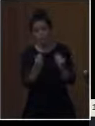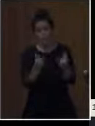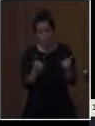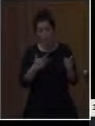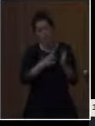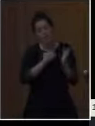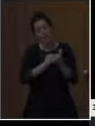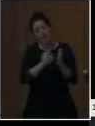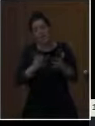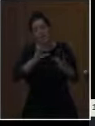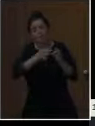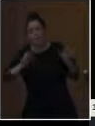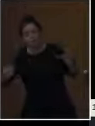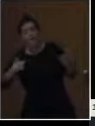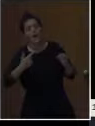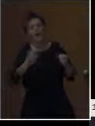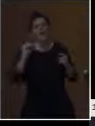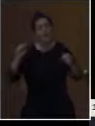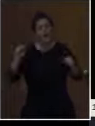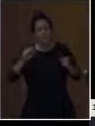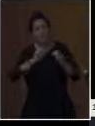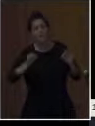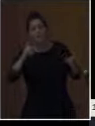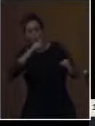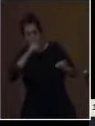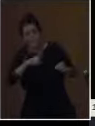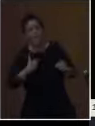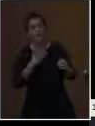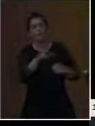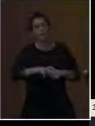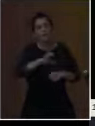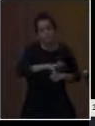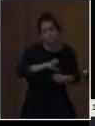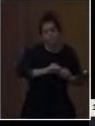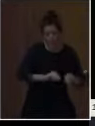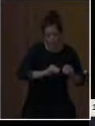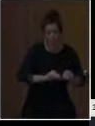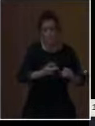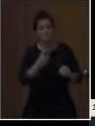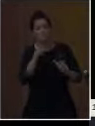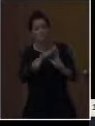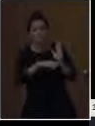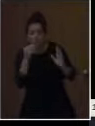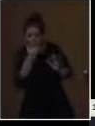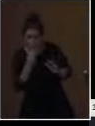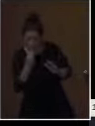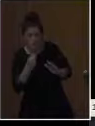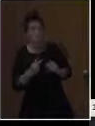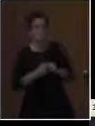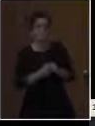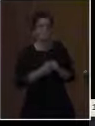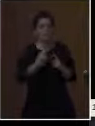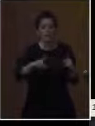μικρασιατική καταστροφή, οι ροές της μυθολογίας, η μουσιακή αγωγή, τη διατροφή, μέσα από όσο το δυνατόν